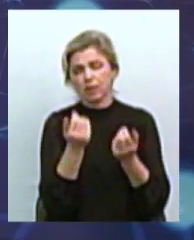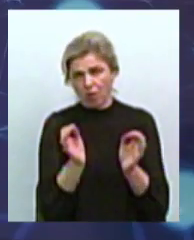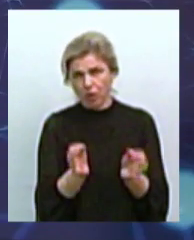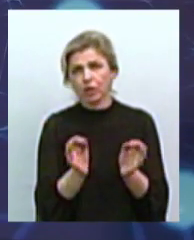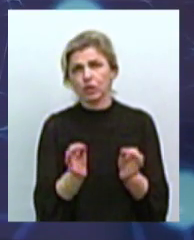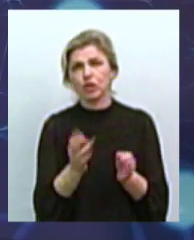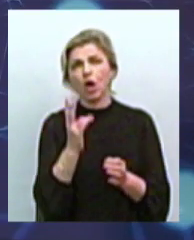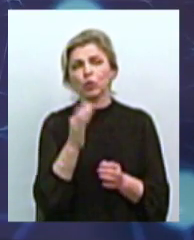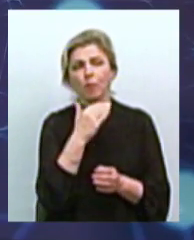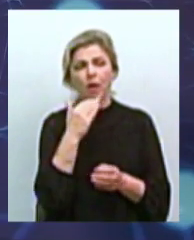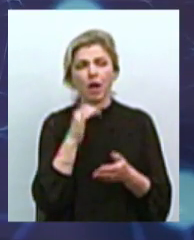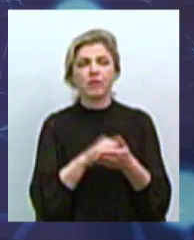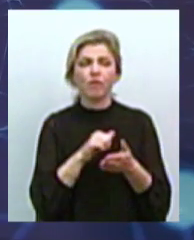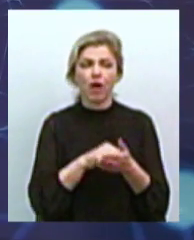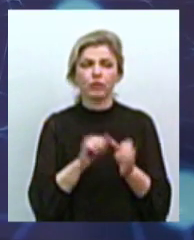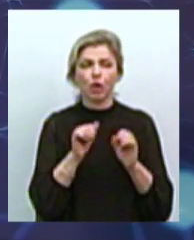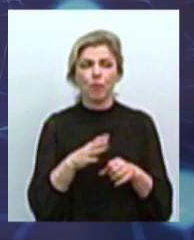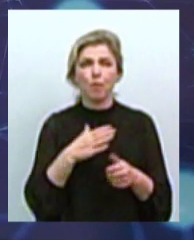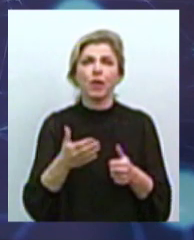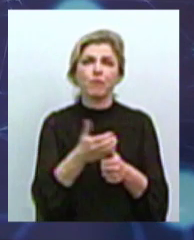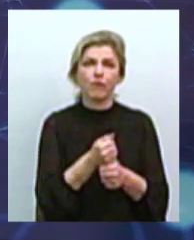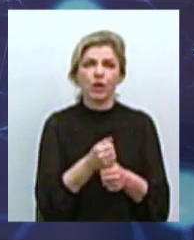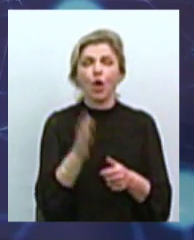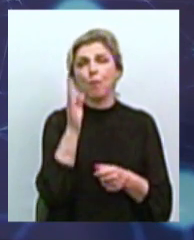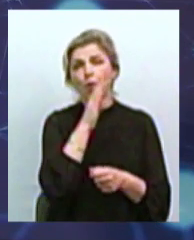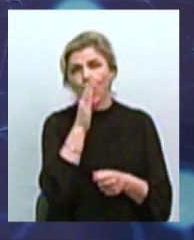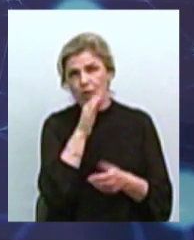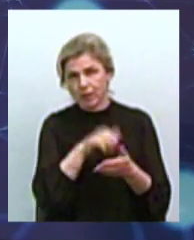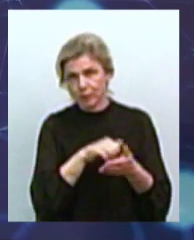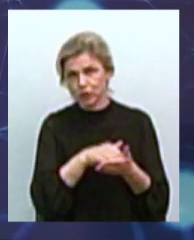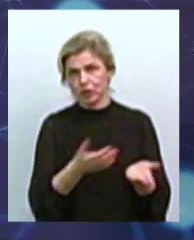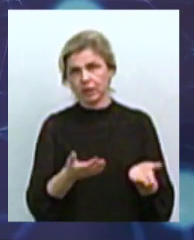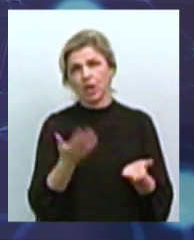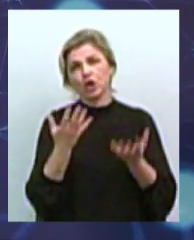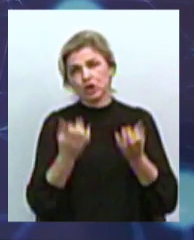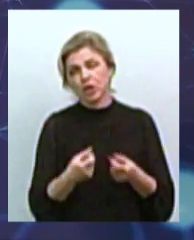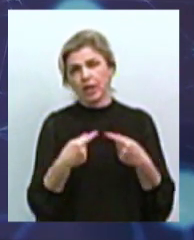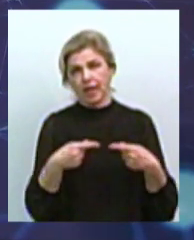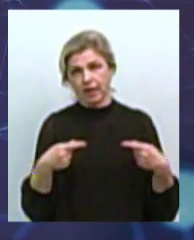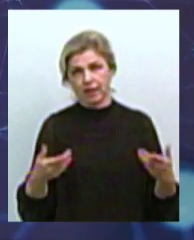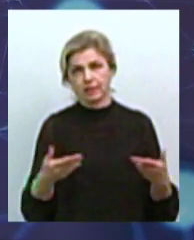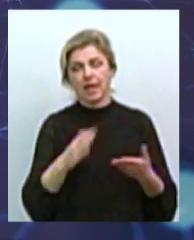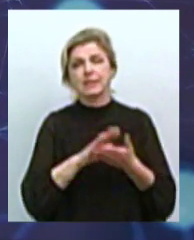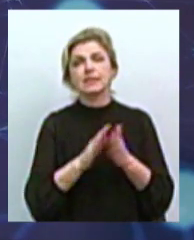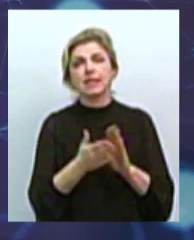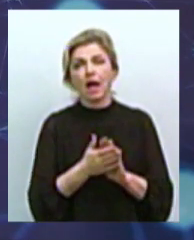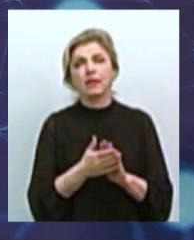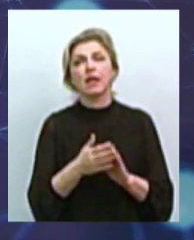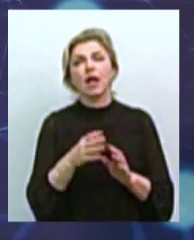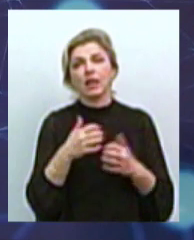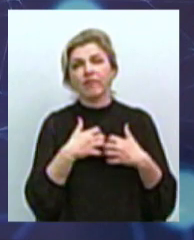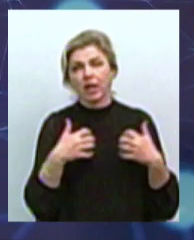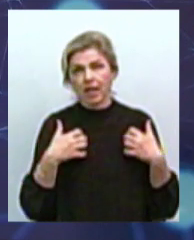впливають. Тобто це можуть бути фактори у відлові, це погодні умови, можливо, ще якийсь також і стан самої тварини, яка